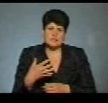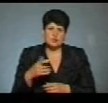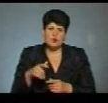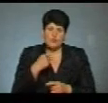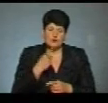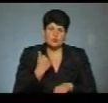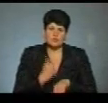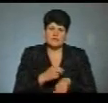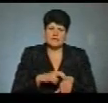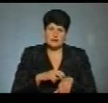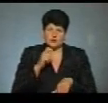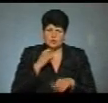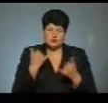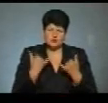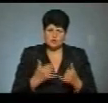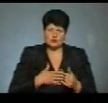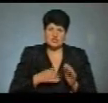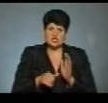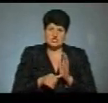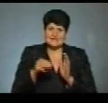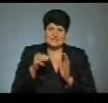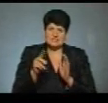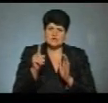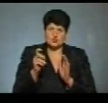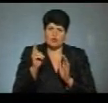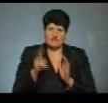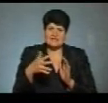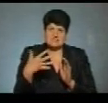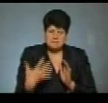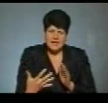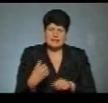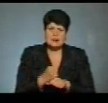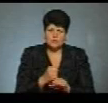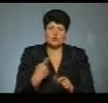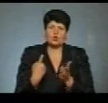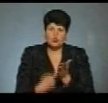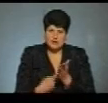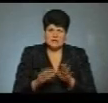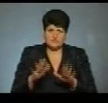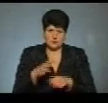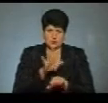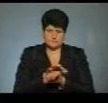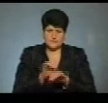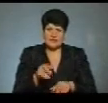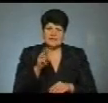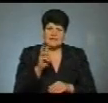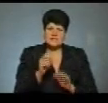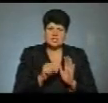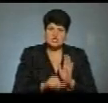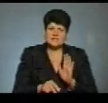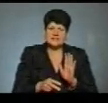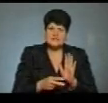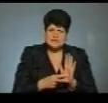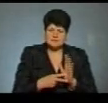України Віктор Ляшко, на сьогодні в нас 6125 лабораторно підтверджених випадків COVID-19. З них 367